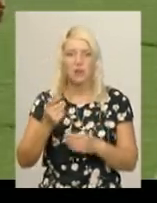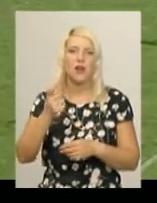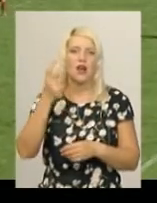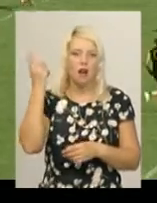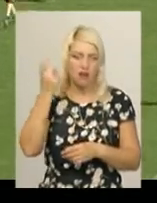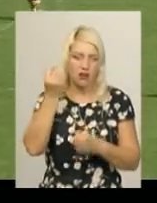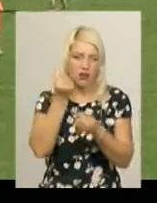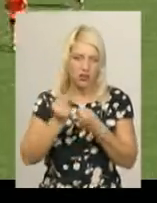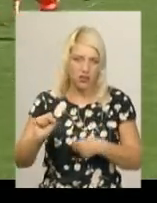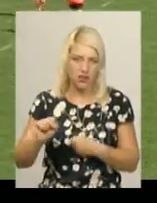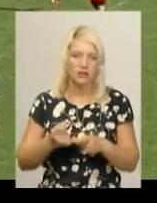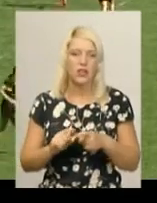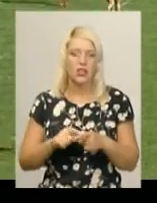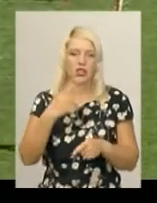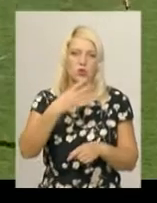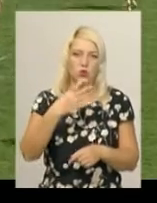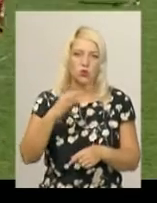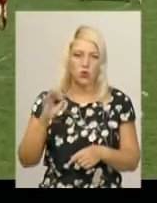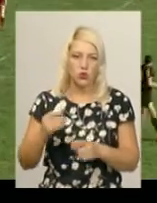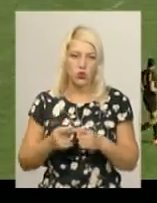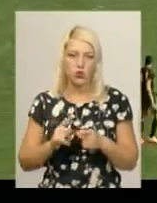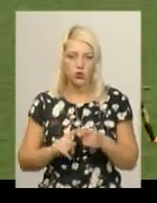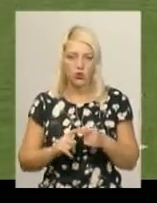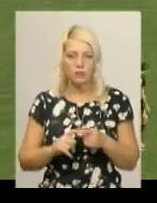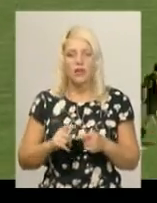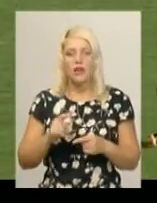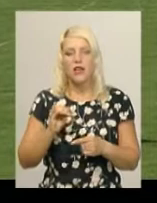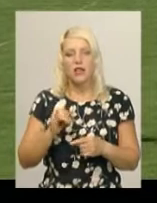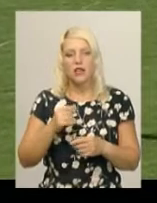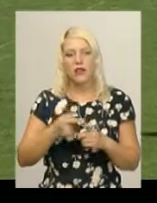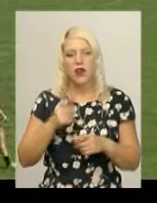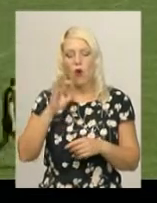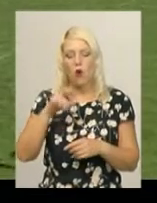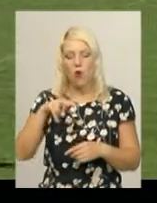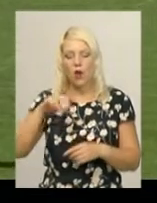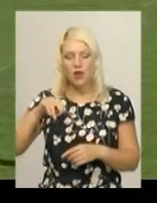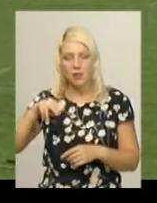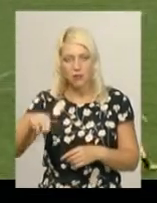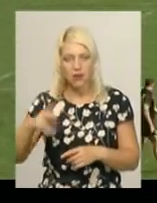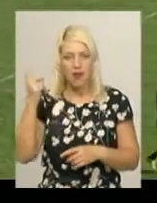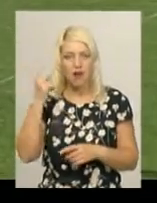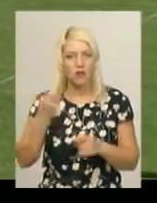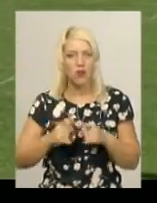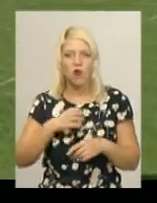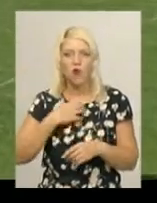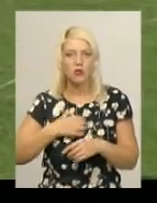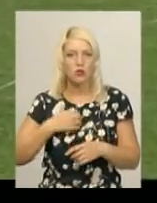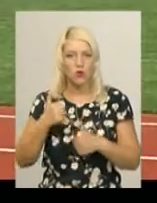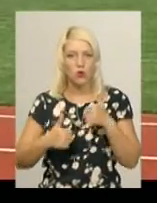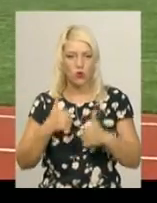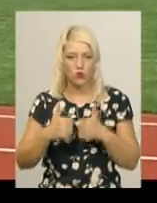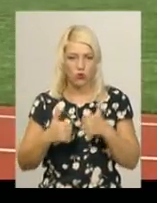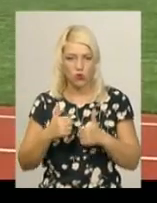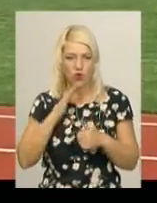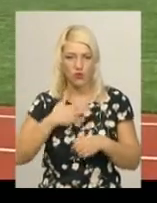Олімп, каже головний тренер хмельницької команди Evolution 7 Олександр Мігунов, і в Кубку, і в Чемпіонаті України основний конкурент його підопічних.